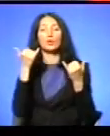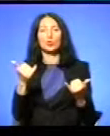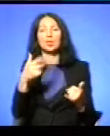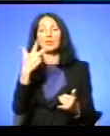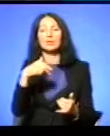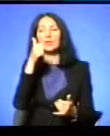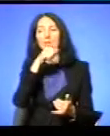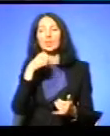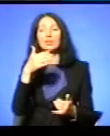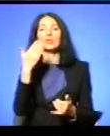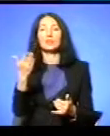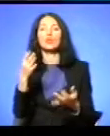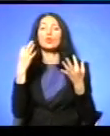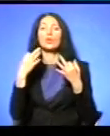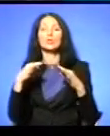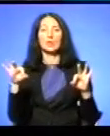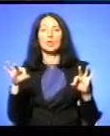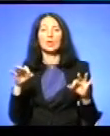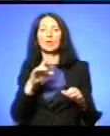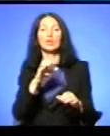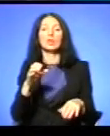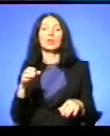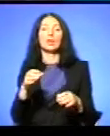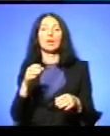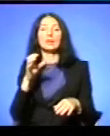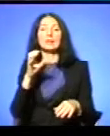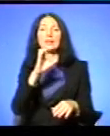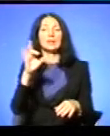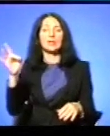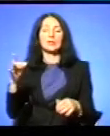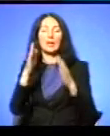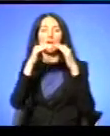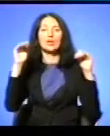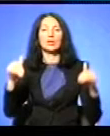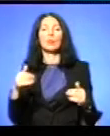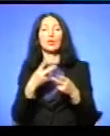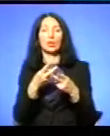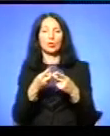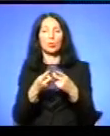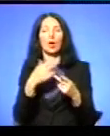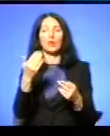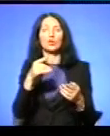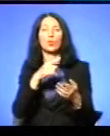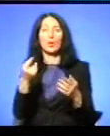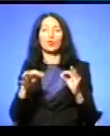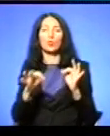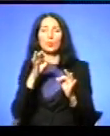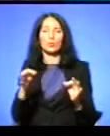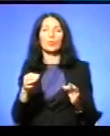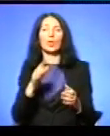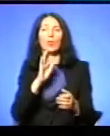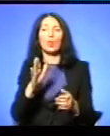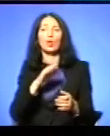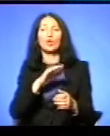-та річниця вашого звільнення з радянських таборів Я хочу зачитати, що у вашому першому вироку було написано, що під впливом прослуховування